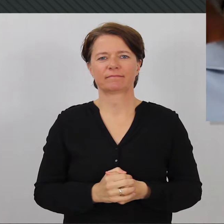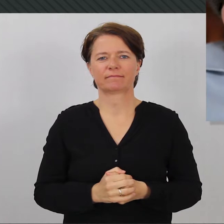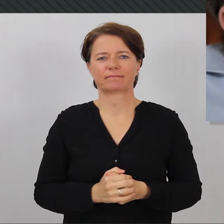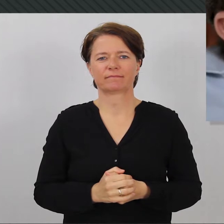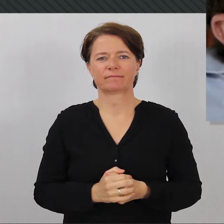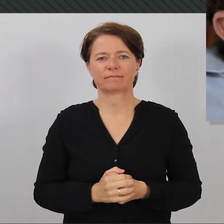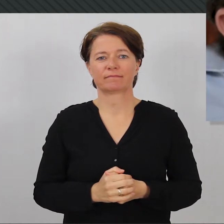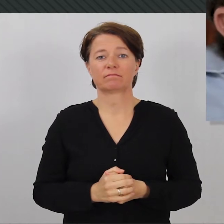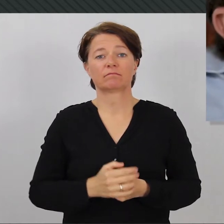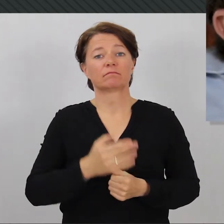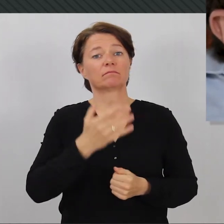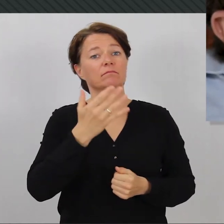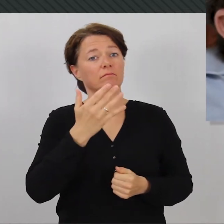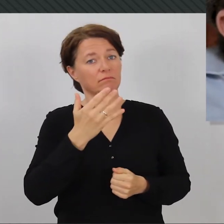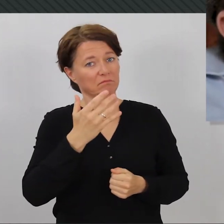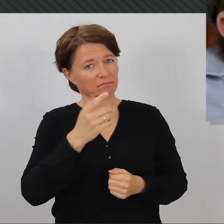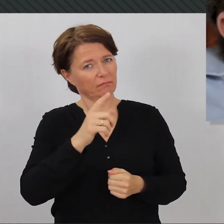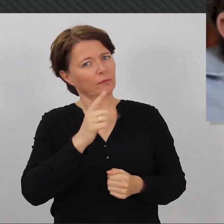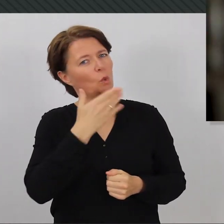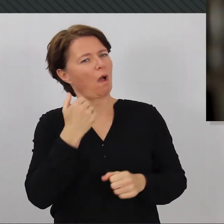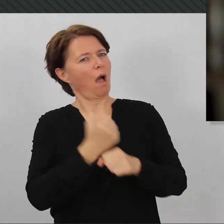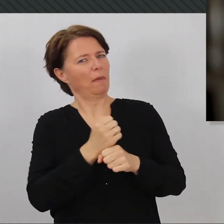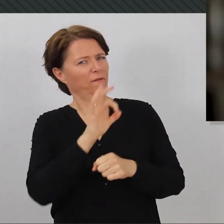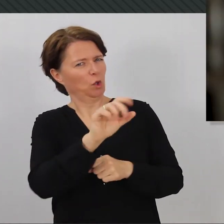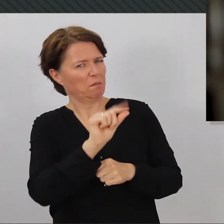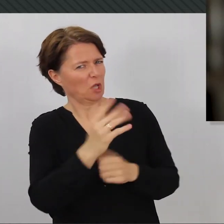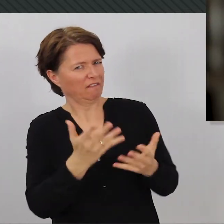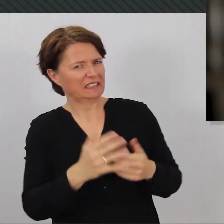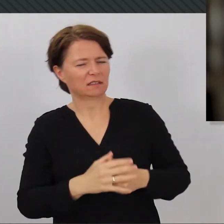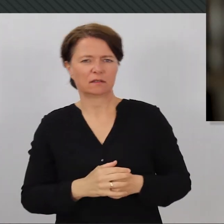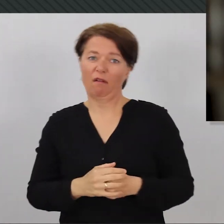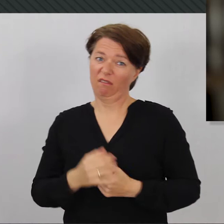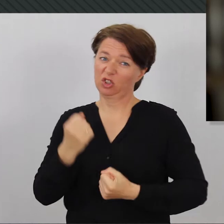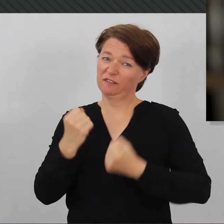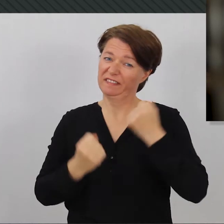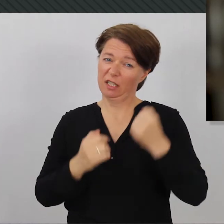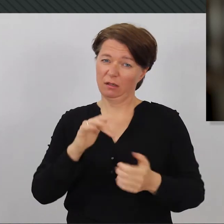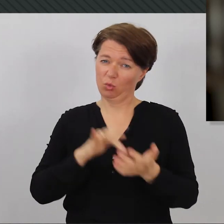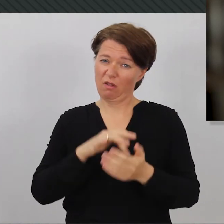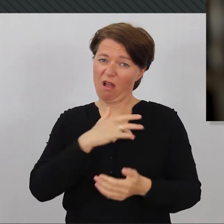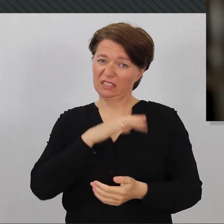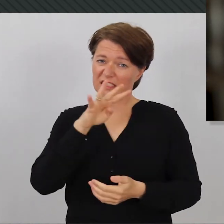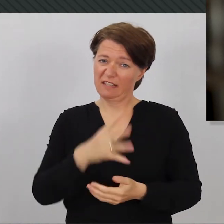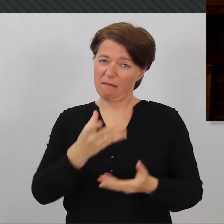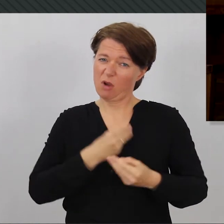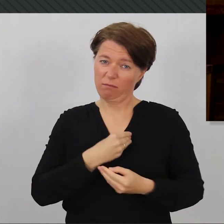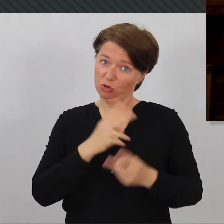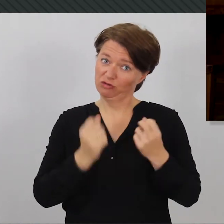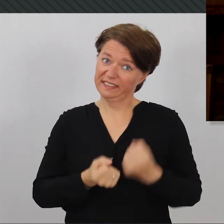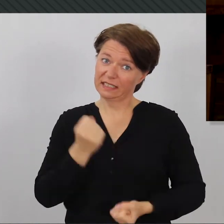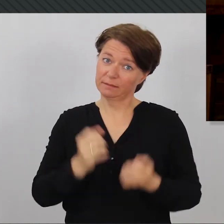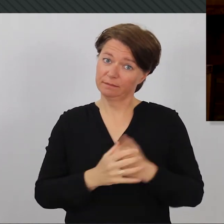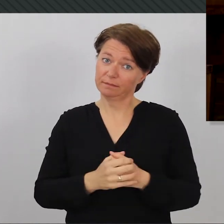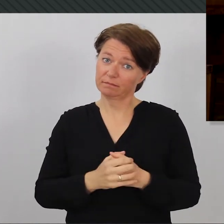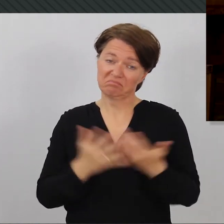Edwin, was heißt das, wenn man keine Arbeit hat? Es ist schon schwierig, wenn man nur Hartz IV kriegt. Es ist schwierig. Du bist